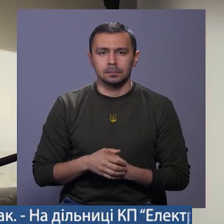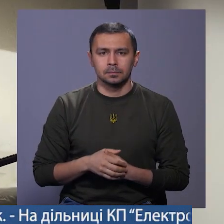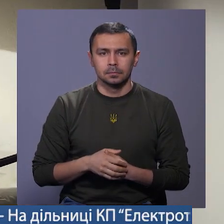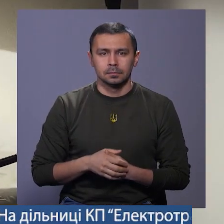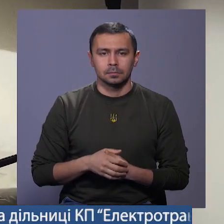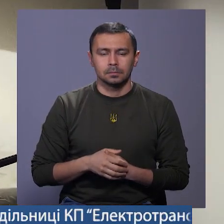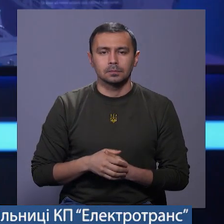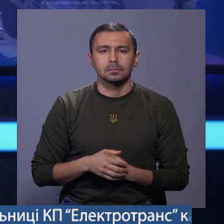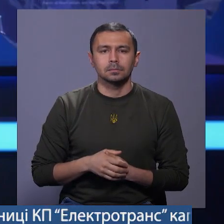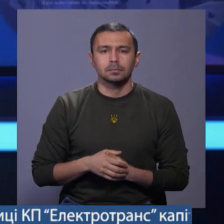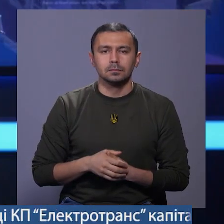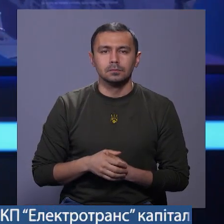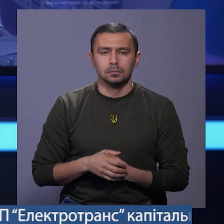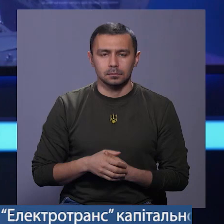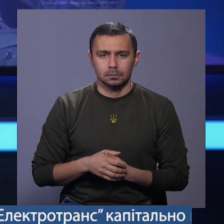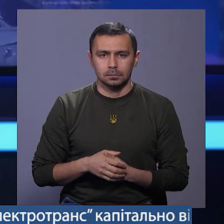Новини міста.